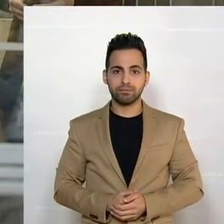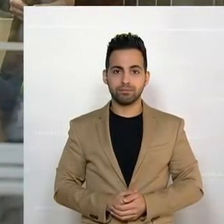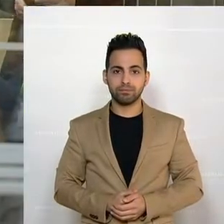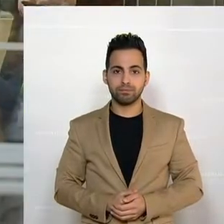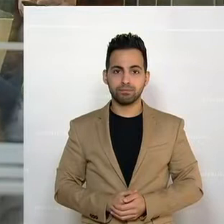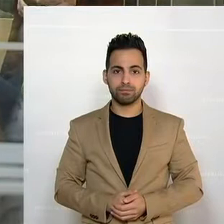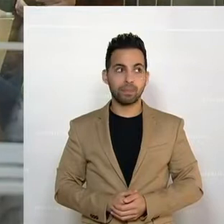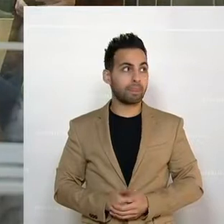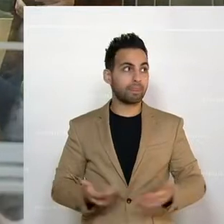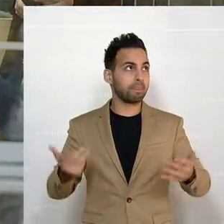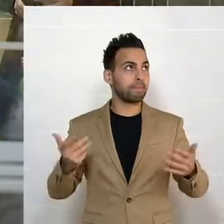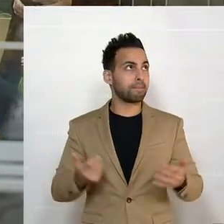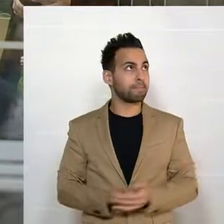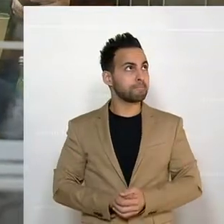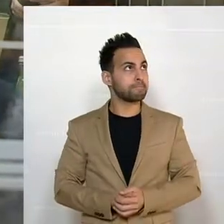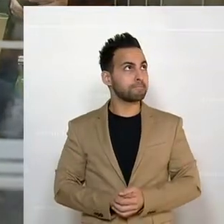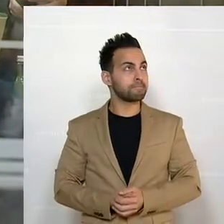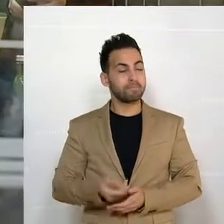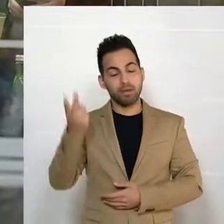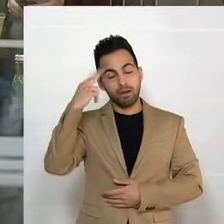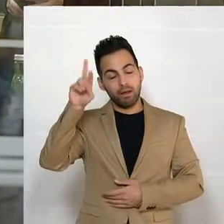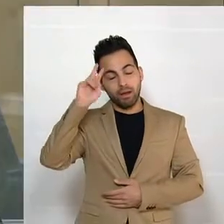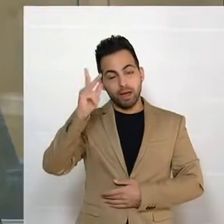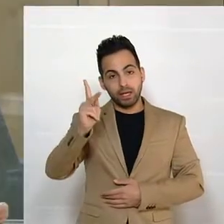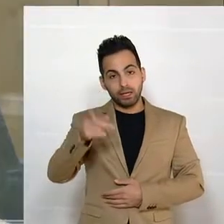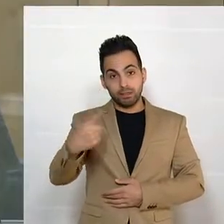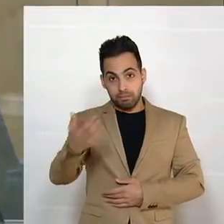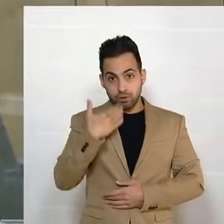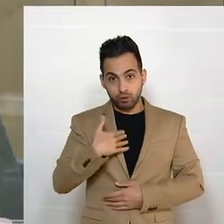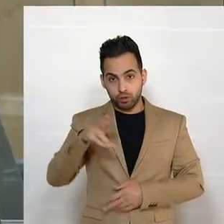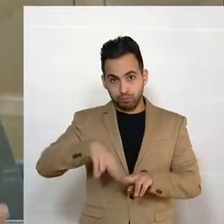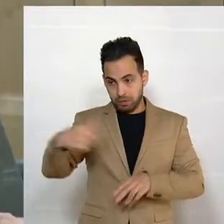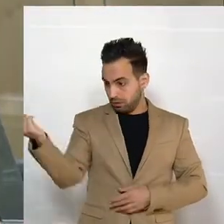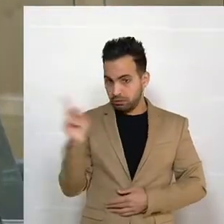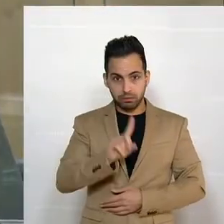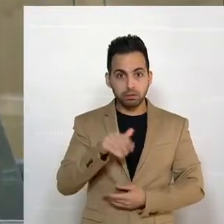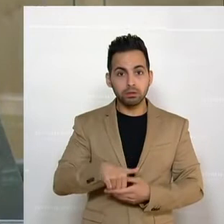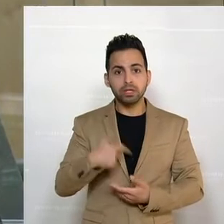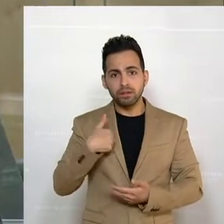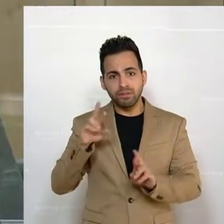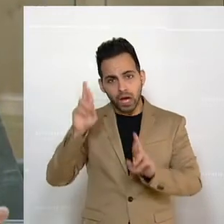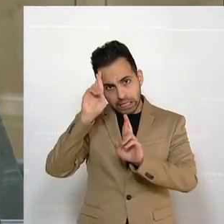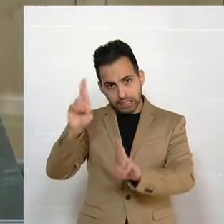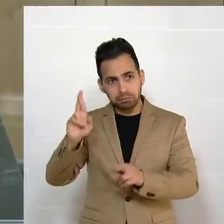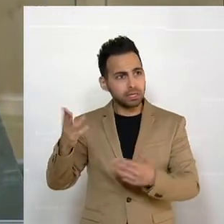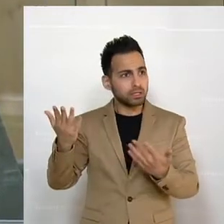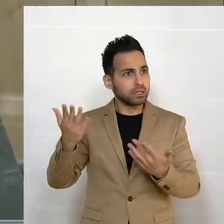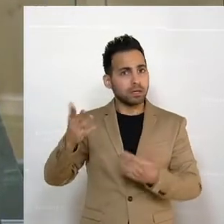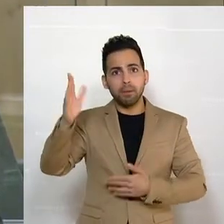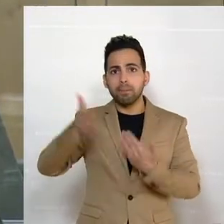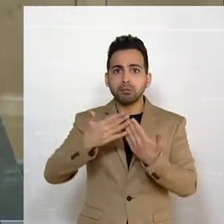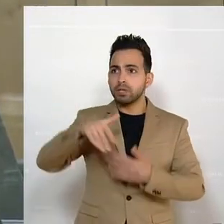Und ich verstehe, Herr Kickl, Sie können gerne nachher selber sprechen, ich respektiere wirklich, wenn Menschen